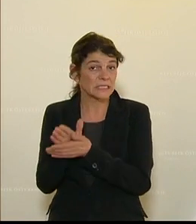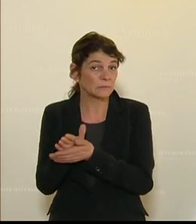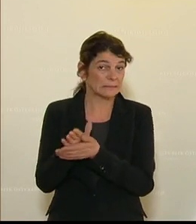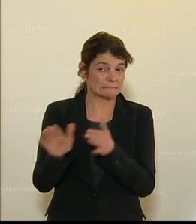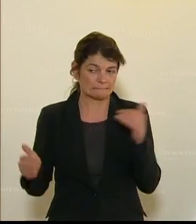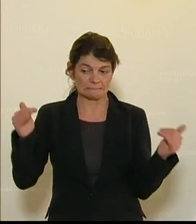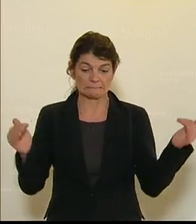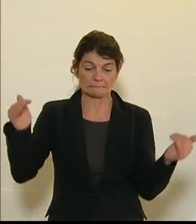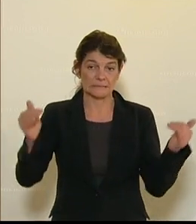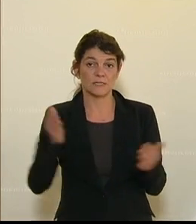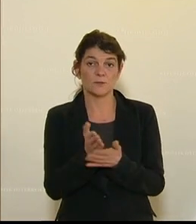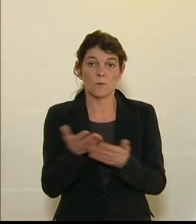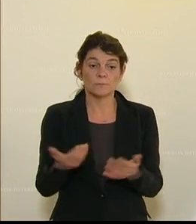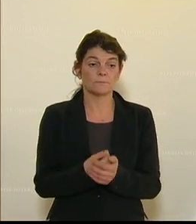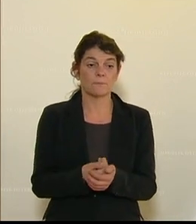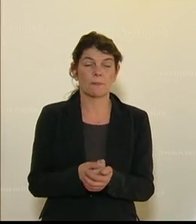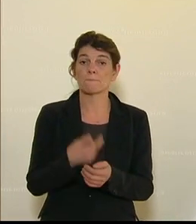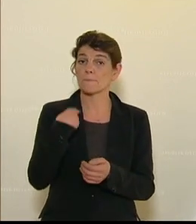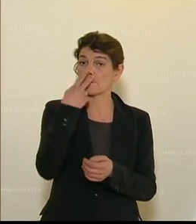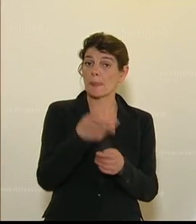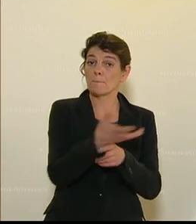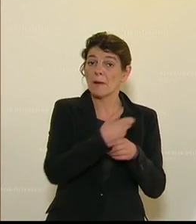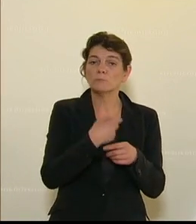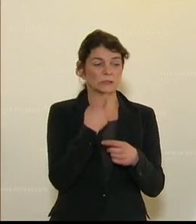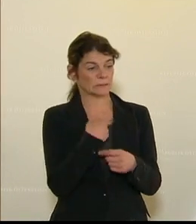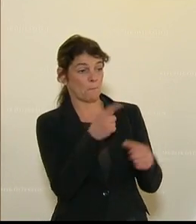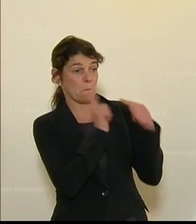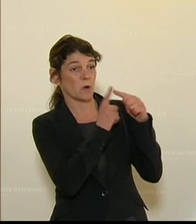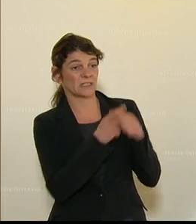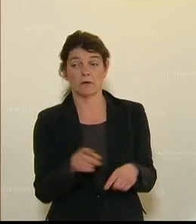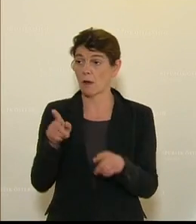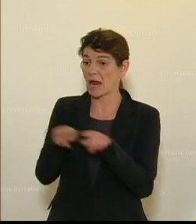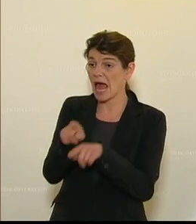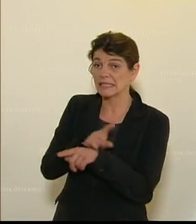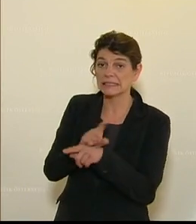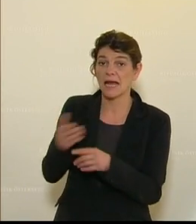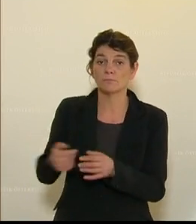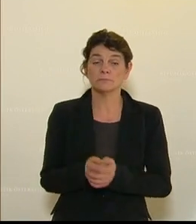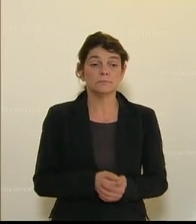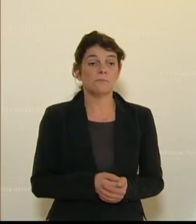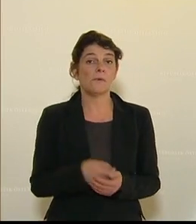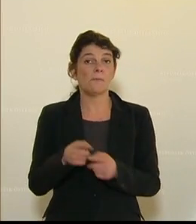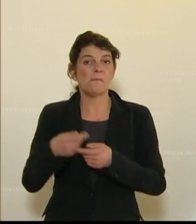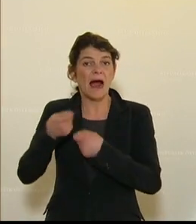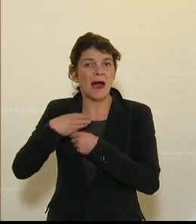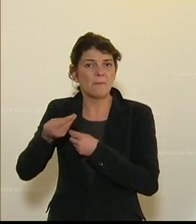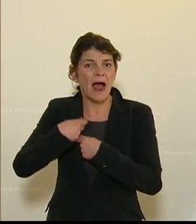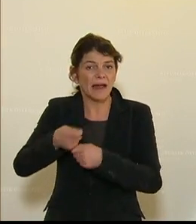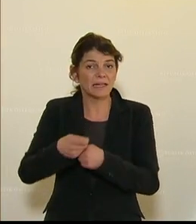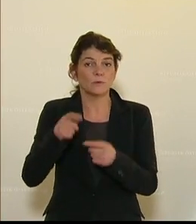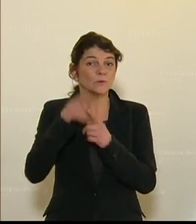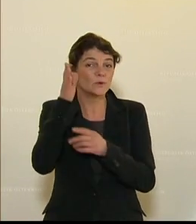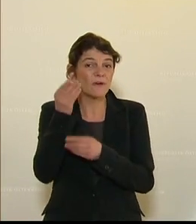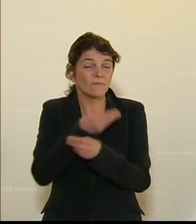koaliert das ein bisschen, weil Sie natürlich dementsprechend die Einnahmen sehr, sehr positiv darstellen, aber gleichzeitig mit dem Handel und vor allem mit der